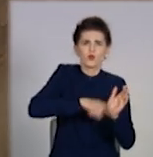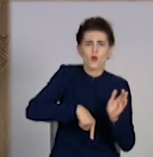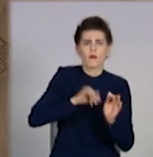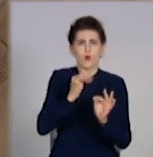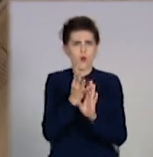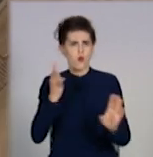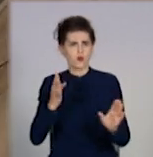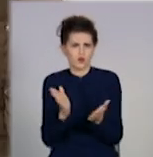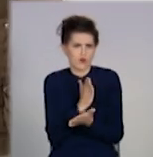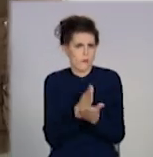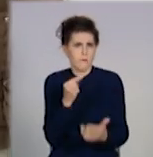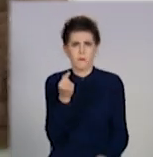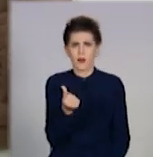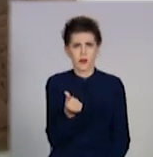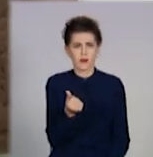черг майже немає.